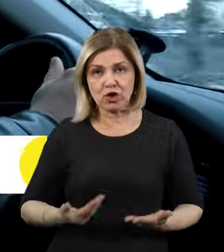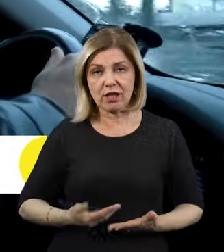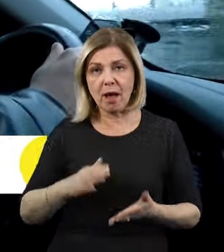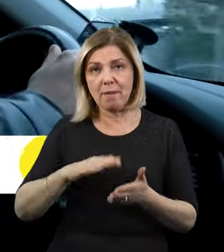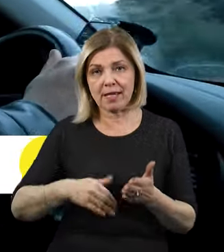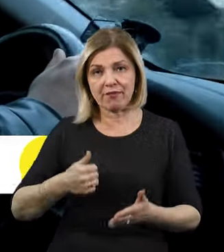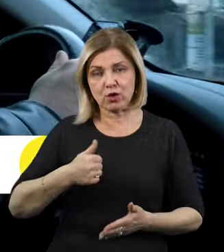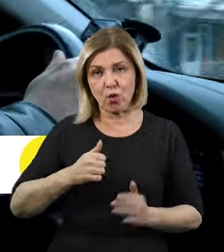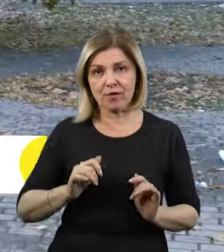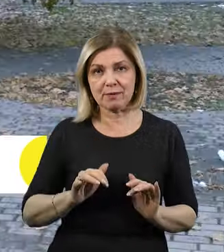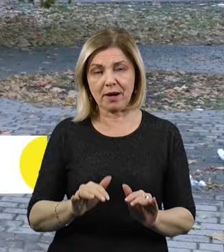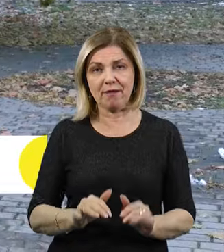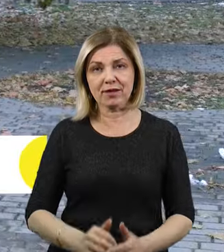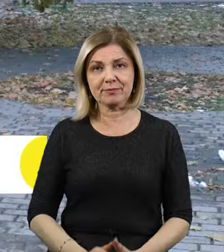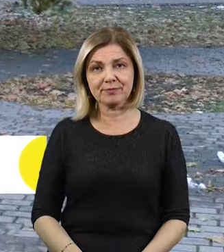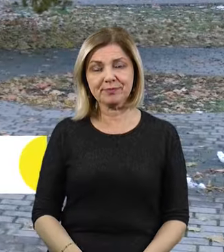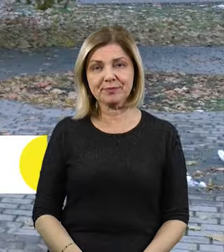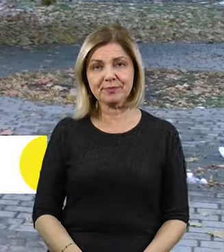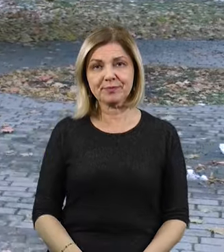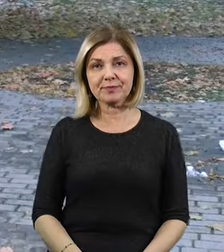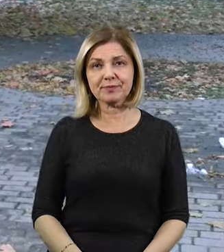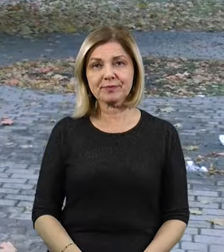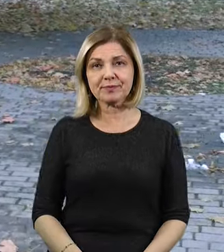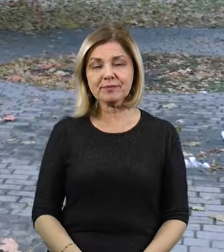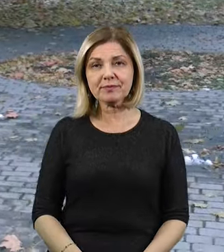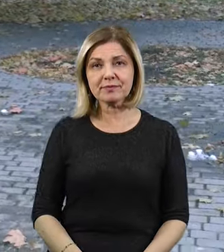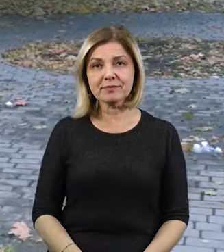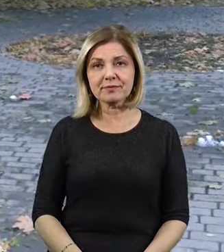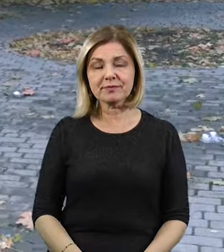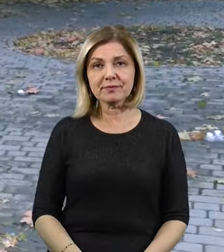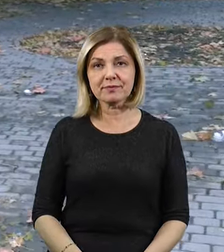Назарій Рубаняк, Роман Волинський, Суспільне, Новини, Миколаїв.